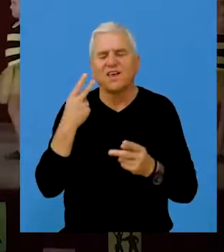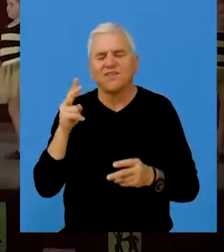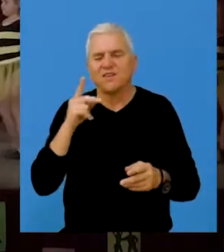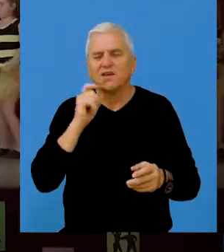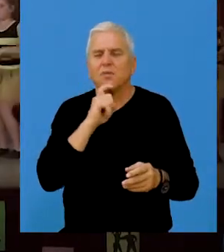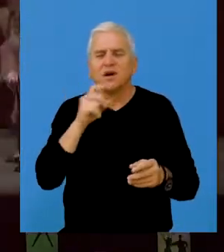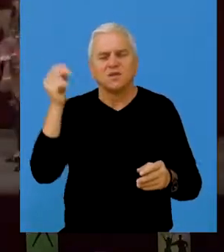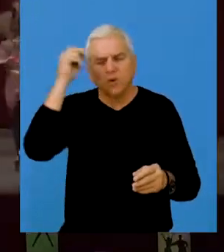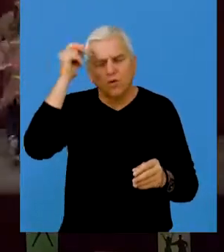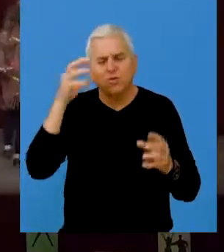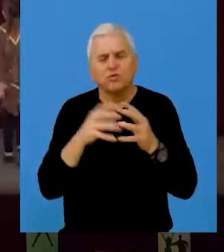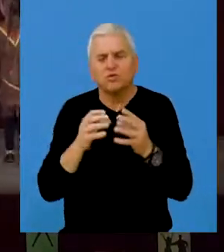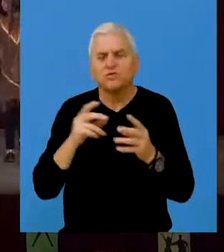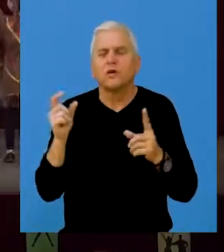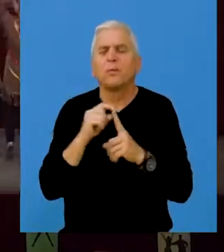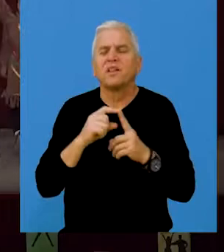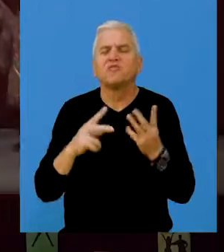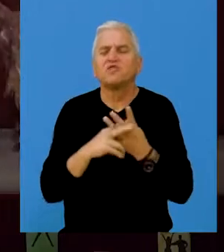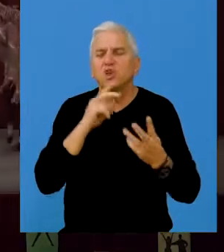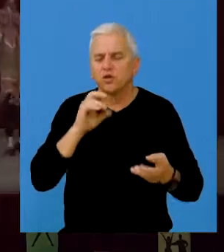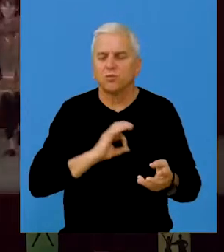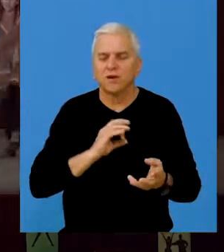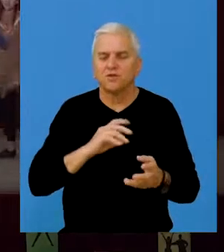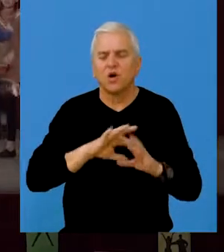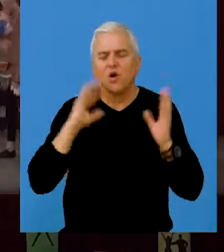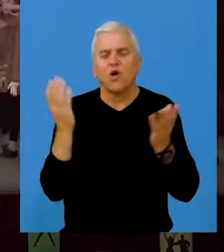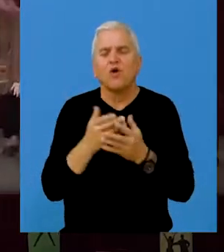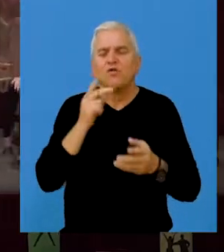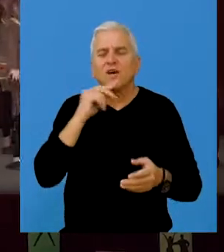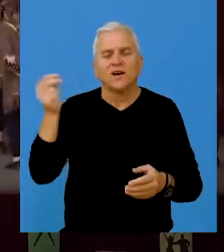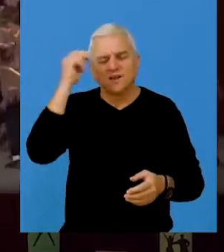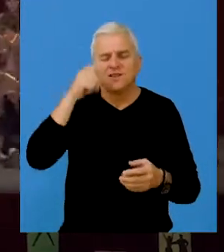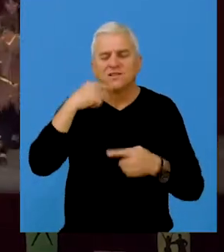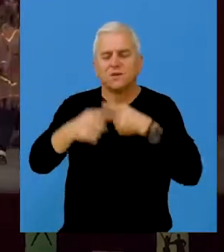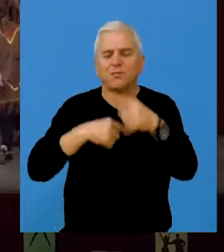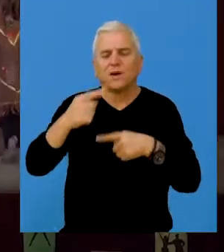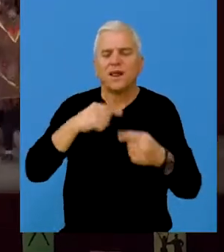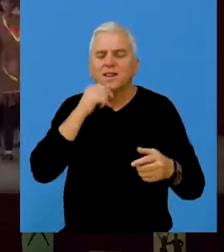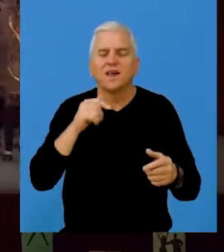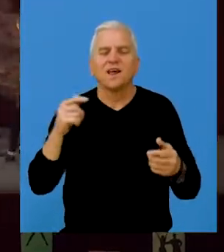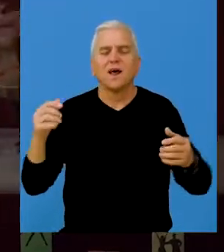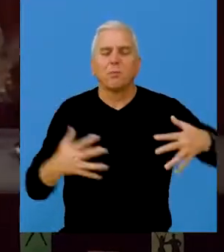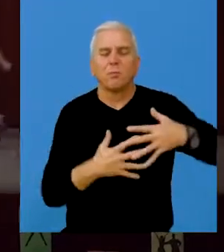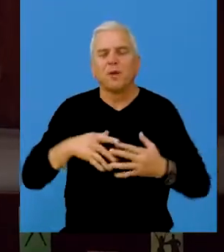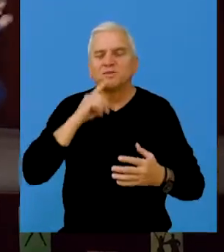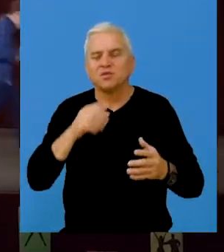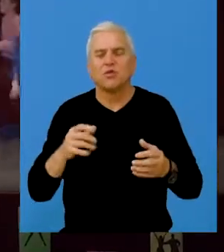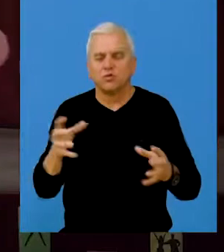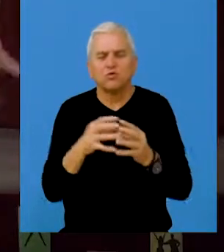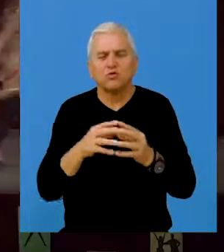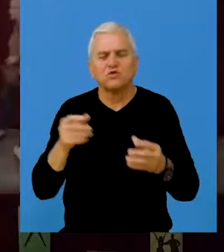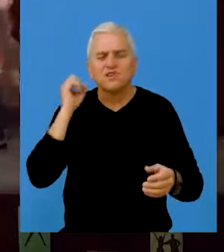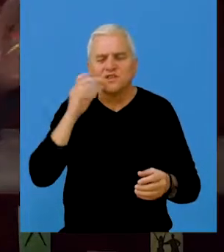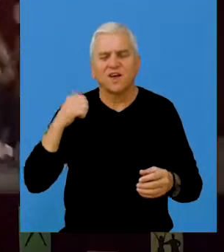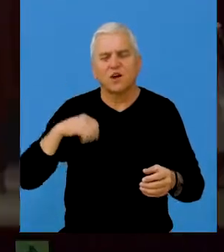u Majzarskom kulturnom društvu Petefi Šandoru Bečeju u okviru tradicionalne parade plesa, koju ovo udruženje